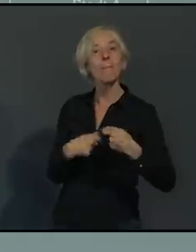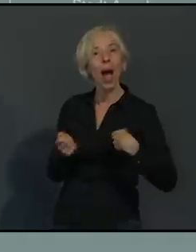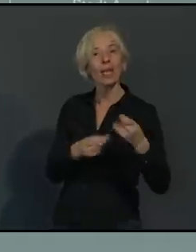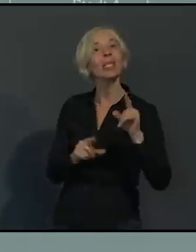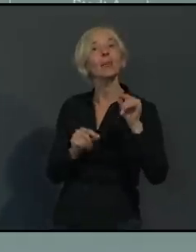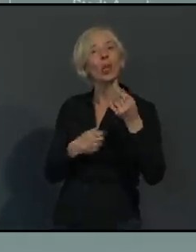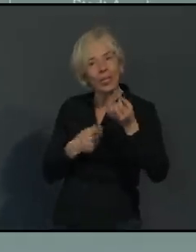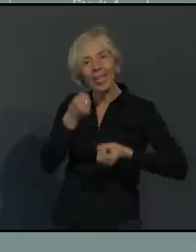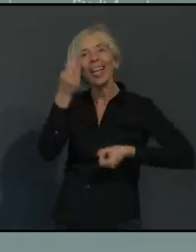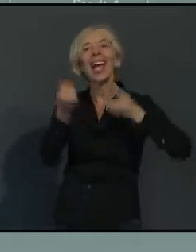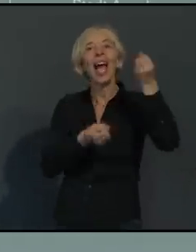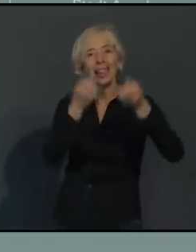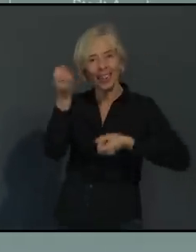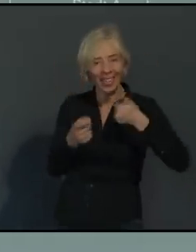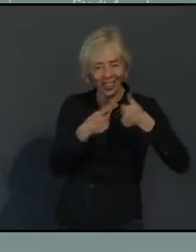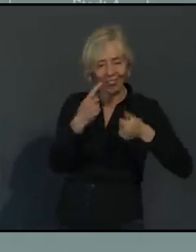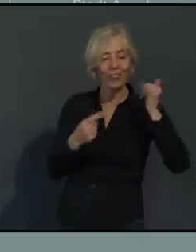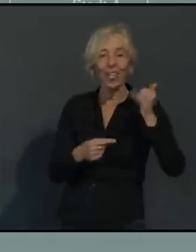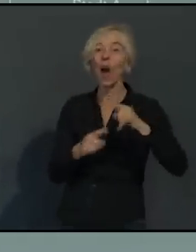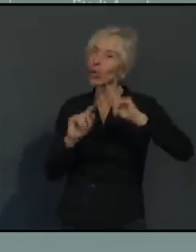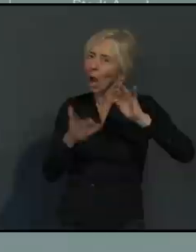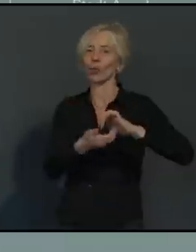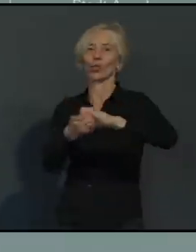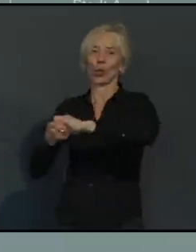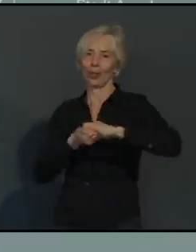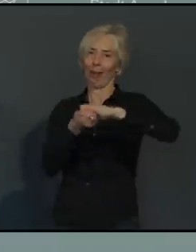sondern es ist vor allem Solidarität gefragt. Vielen Dank.